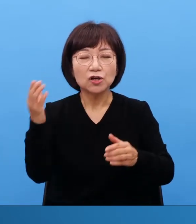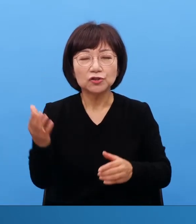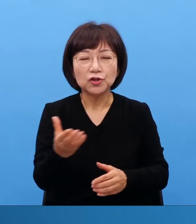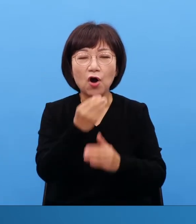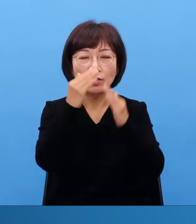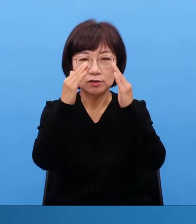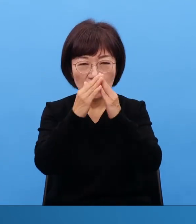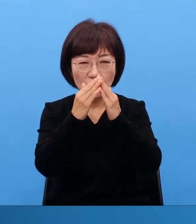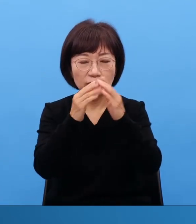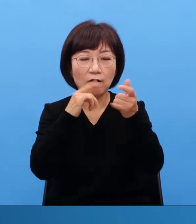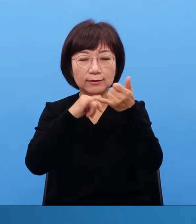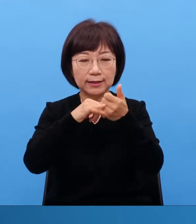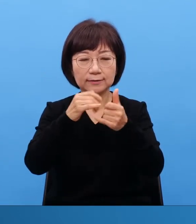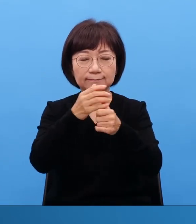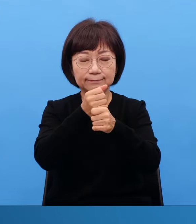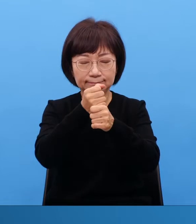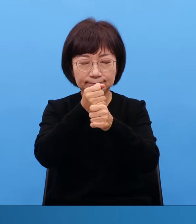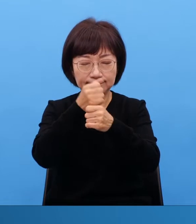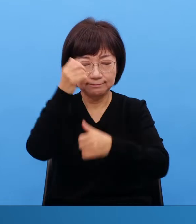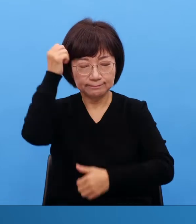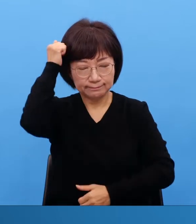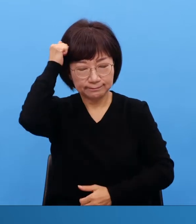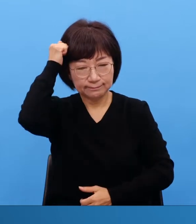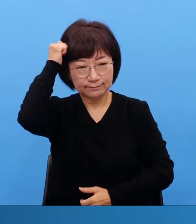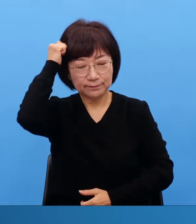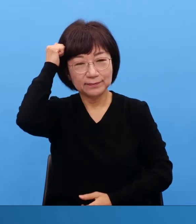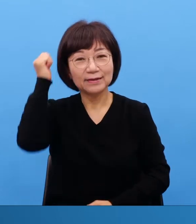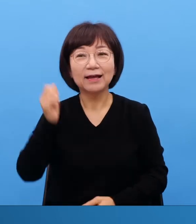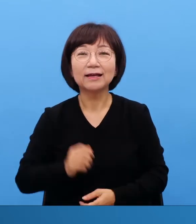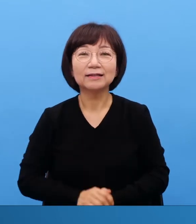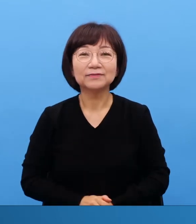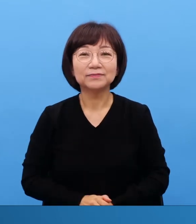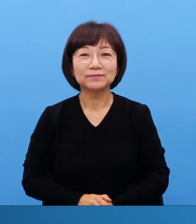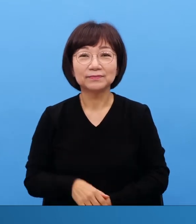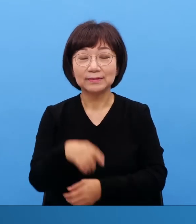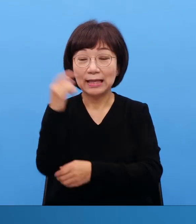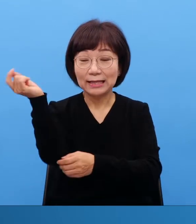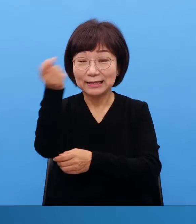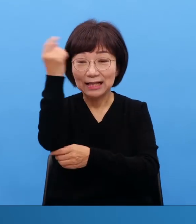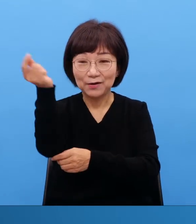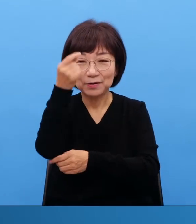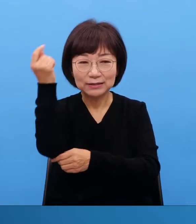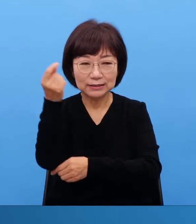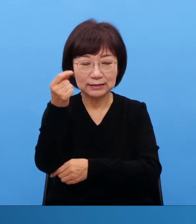평생 이것 때문에 다윗은 평생을 준비했답니다